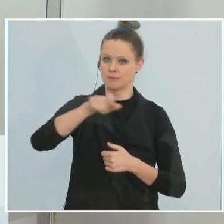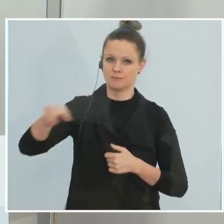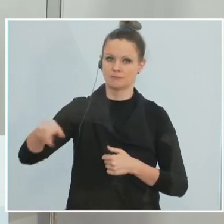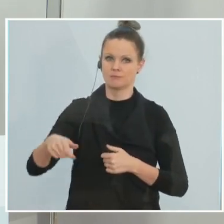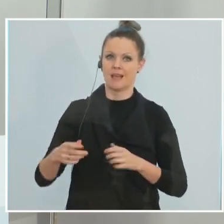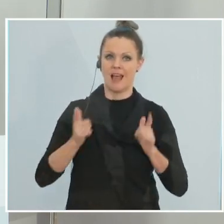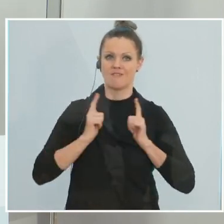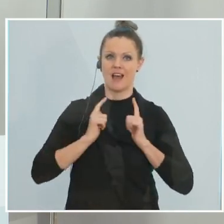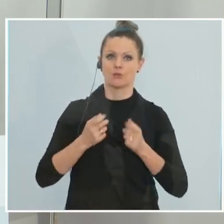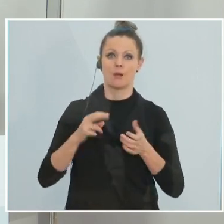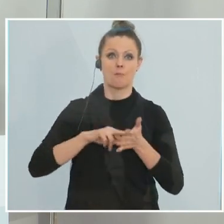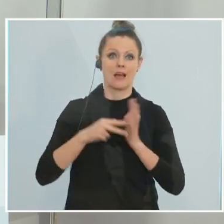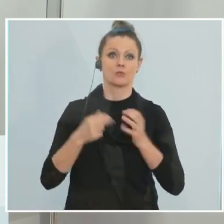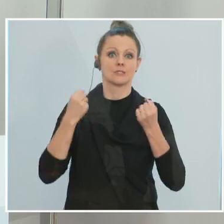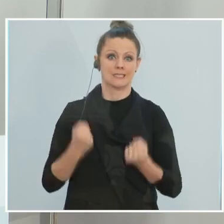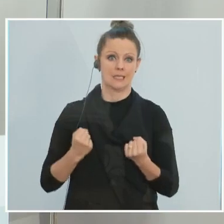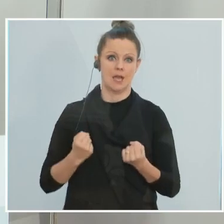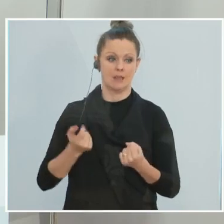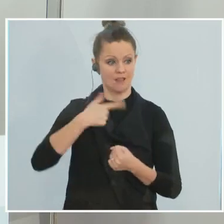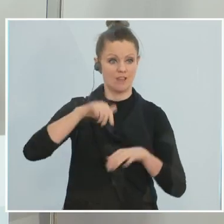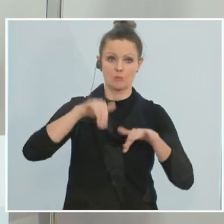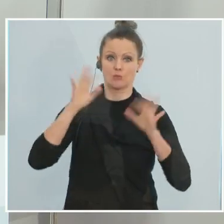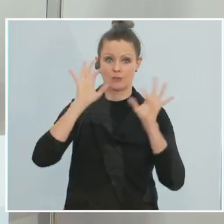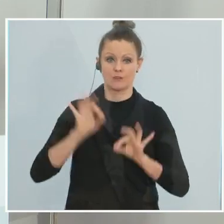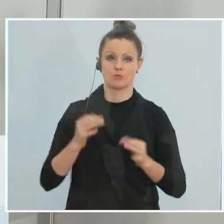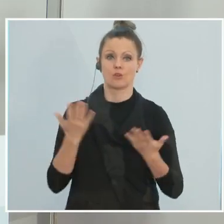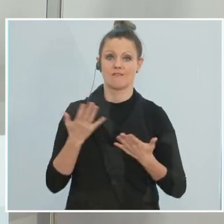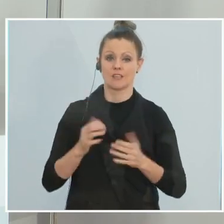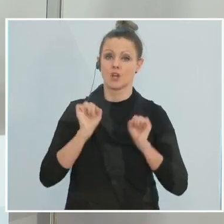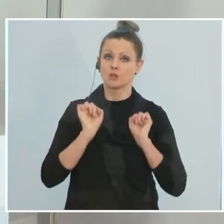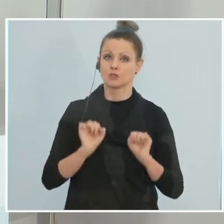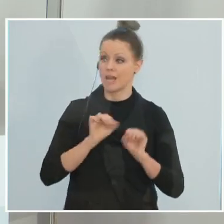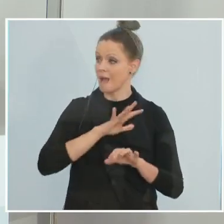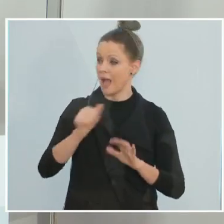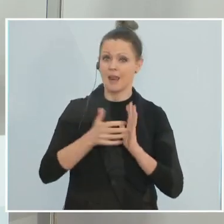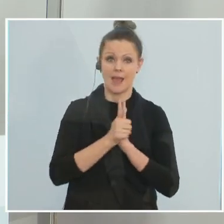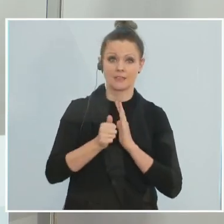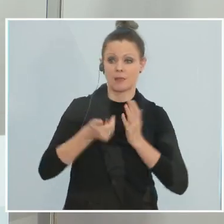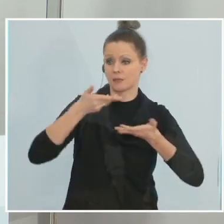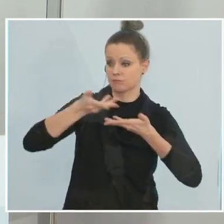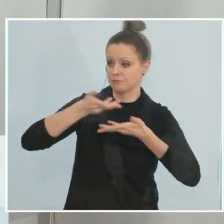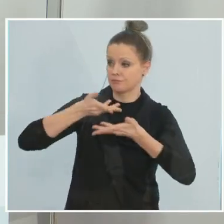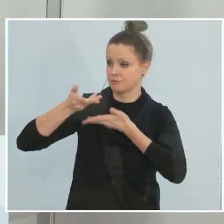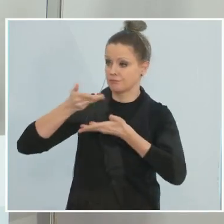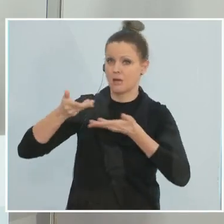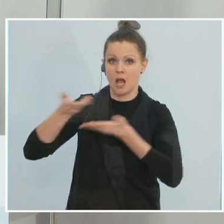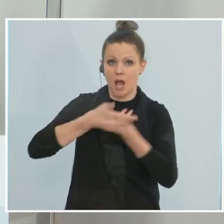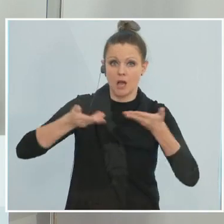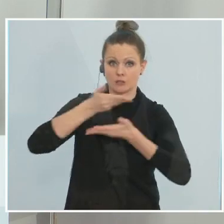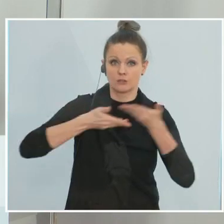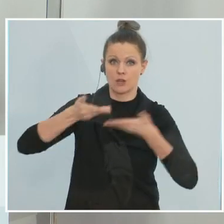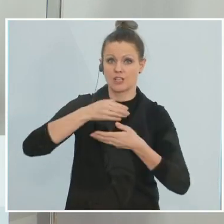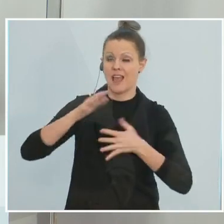Planungssicherheit. Und was wir versuchen müssen, ist, immer mit allen Experten zu sprechen, alle Informationen